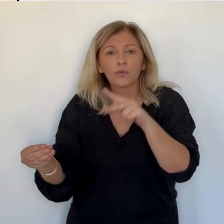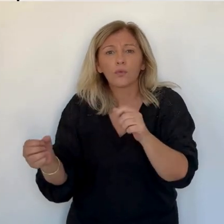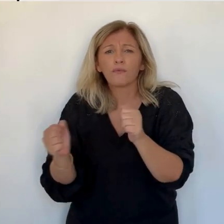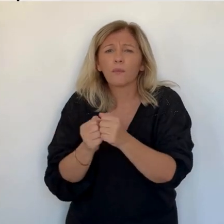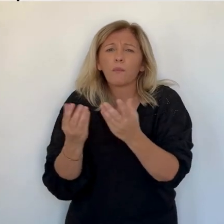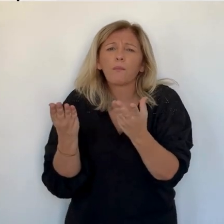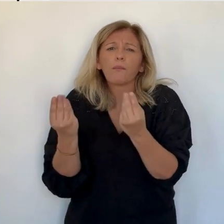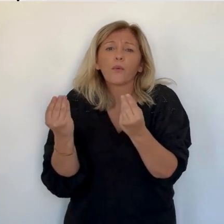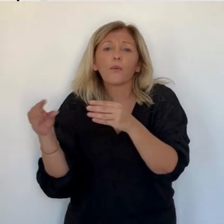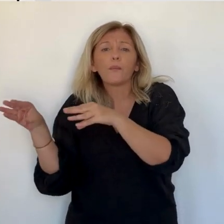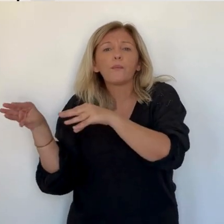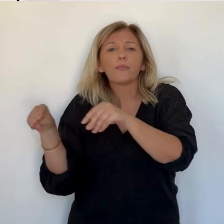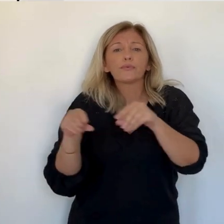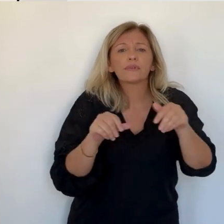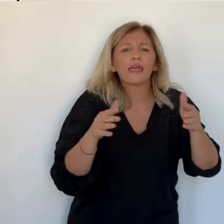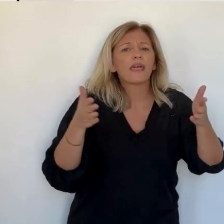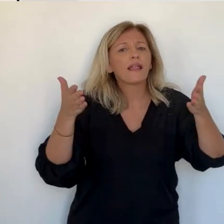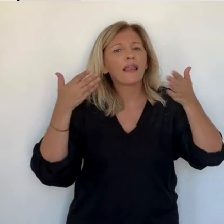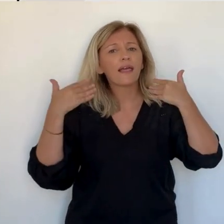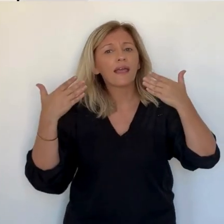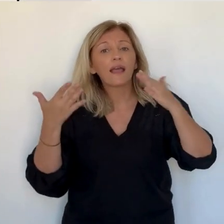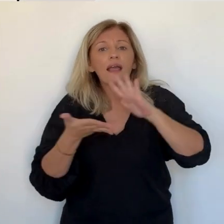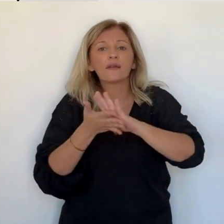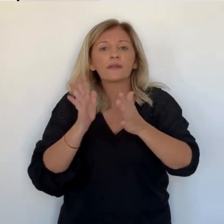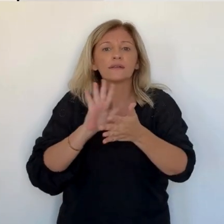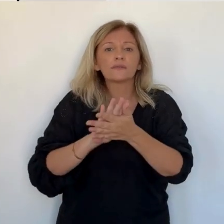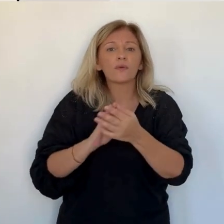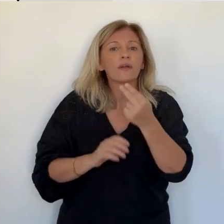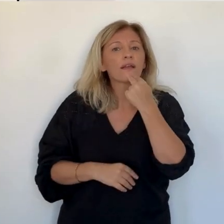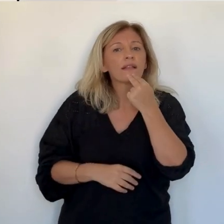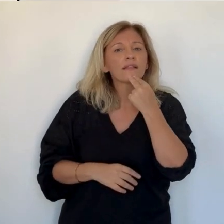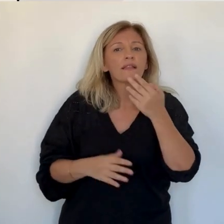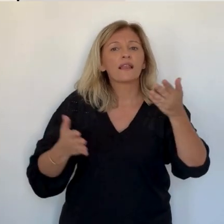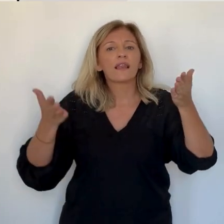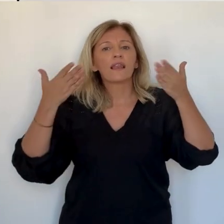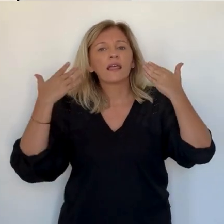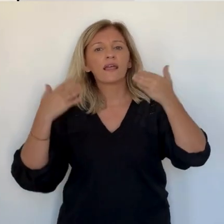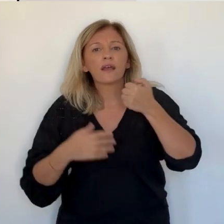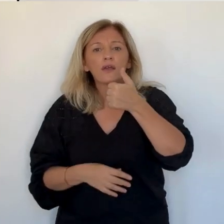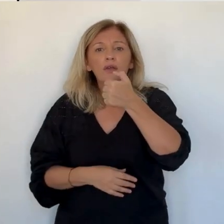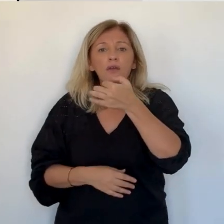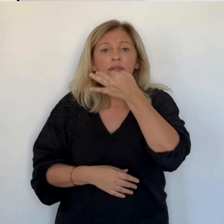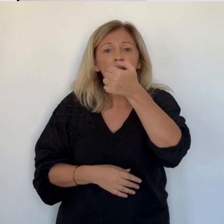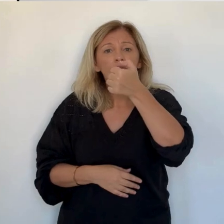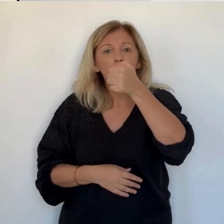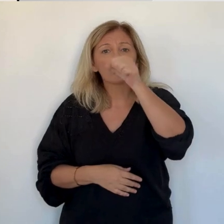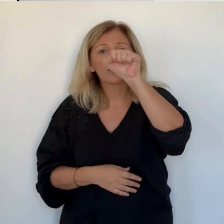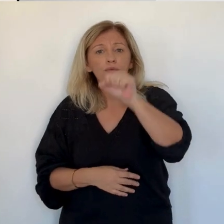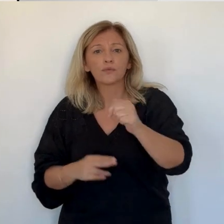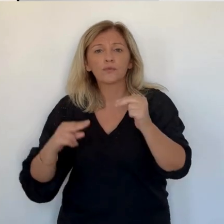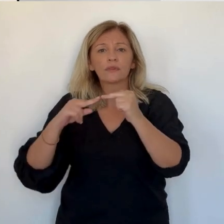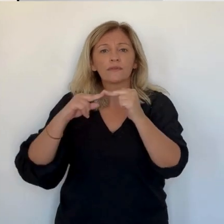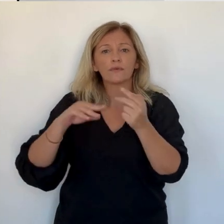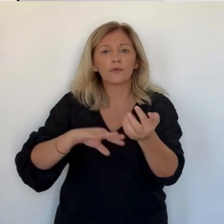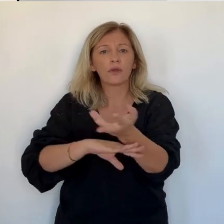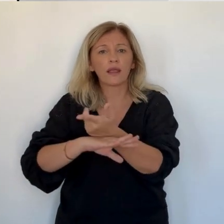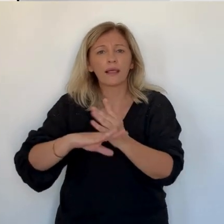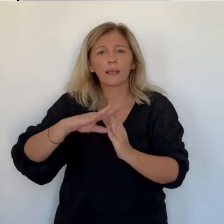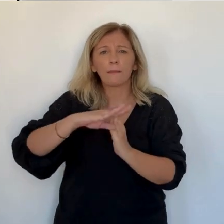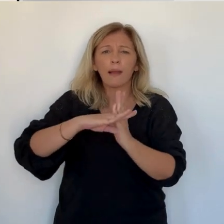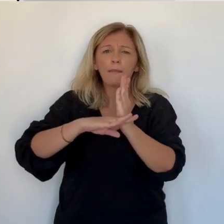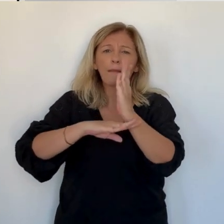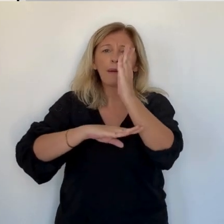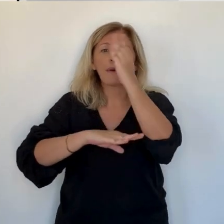pollution en particules fines. Qualitaire Corse a indiqué que le seuil d'alerte a été dépassé en Corse du Sud. La situation devrait s'améliorer